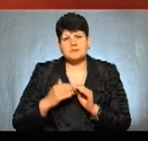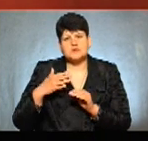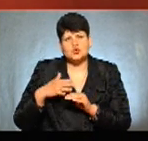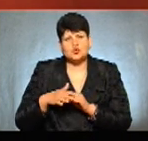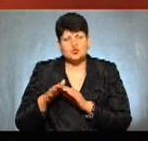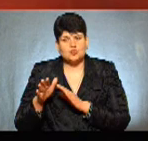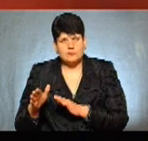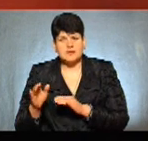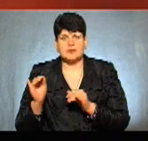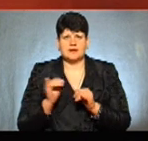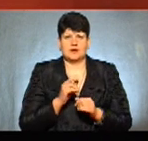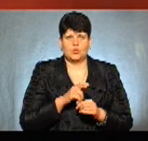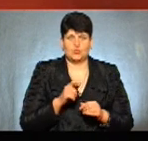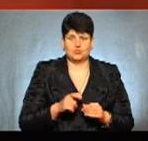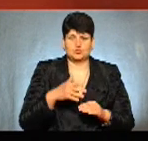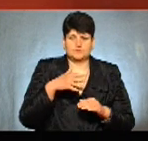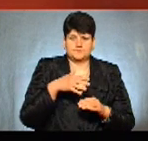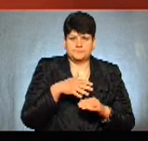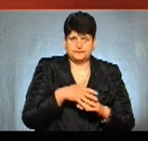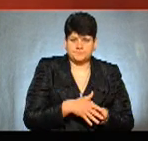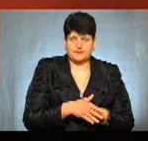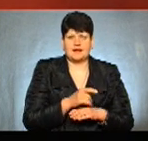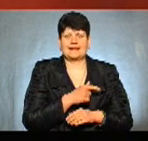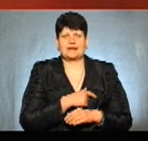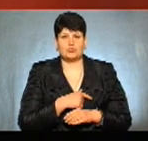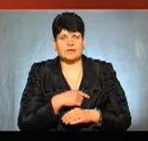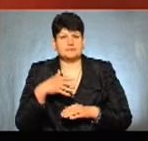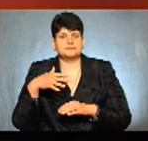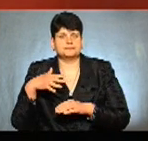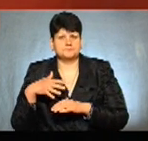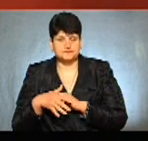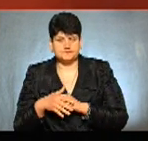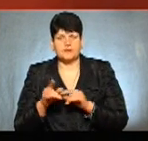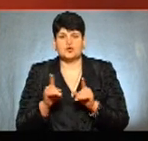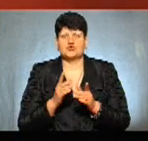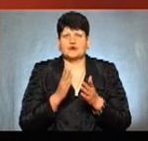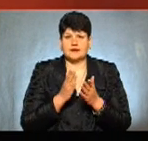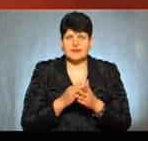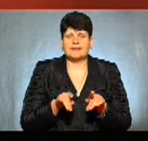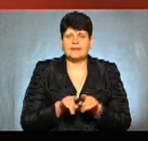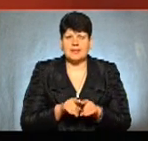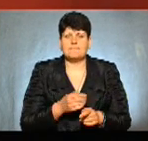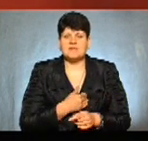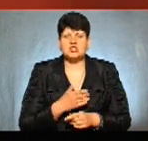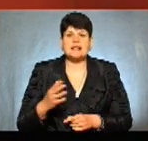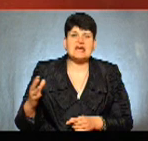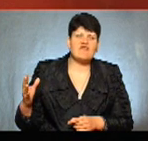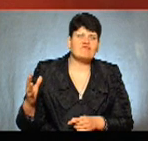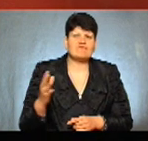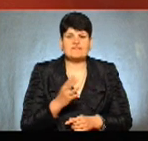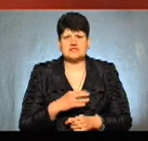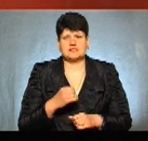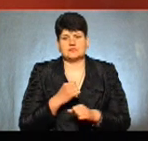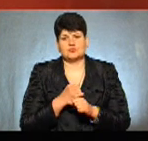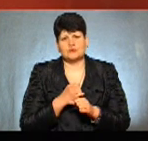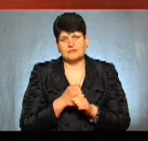і самі мешканці міста Тернополі, і депутати, що є таке бажання всіх навести,